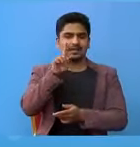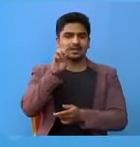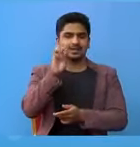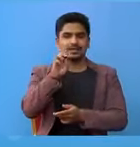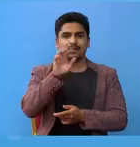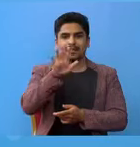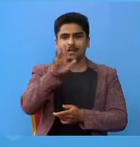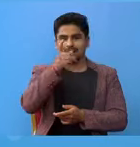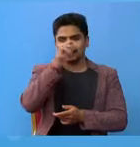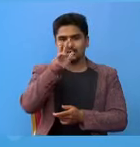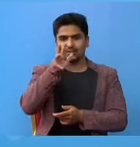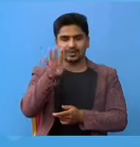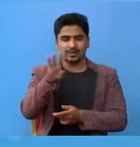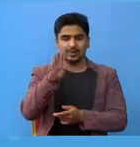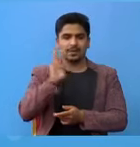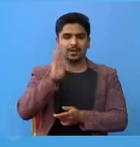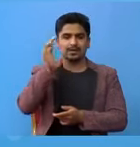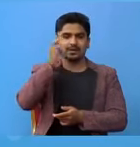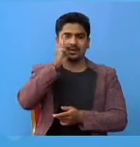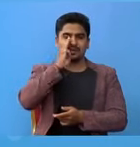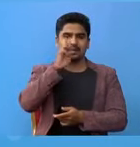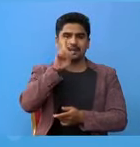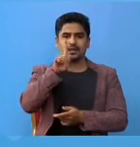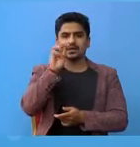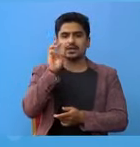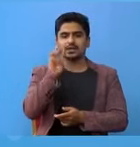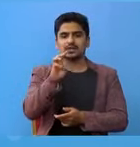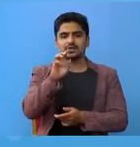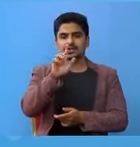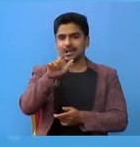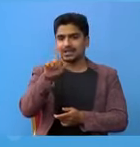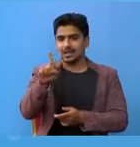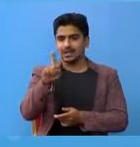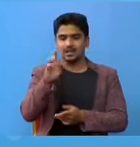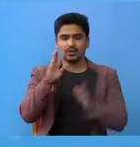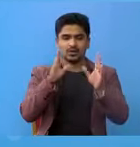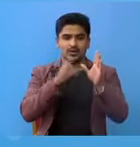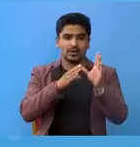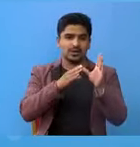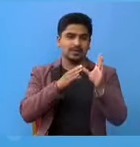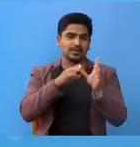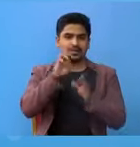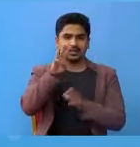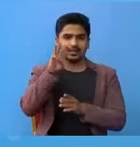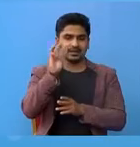पान से चौरानब्य, भागमती प्रदेश मां एक अजार एक अत्तर, गंड की